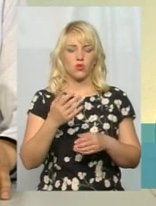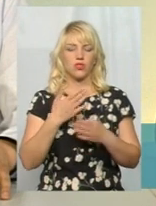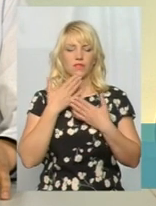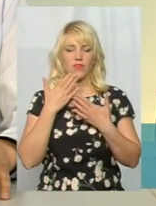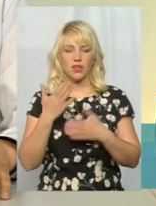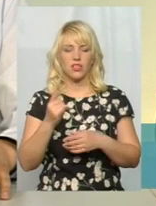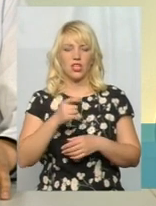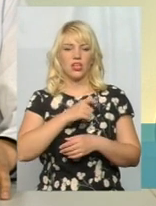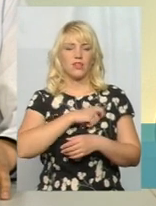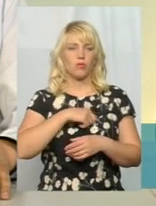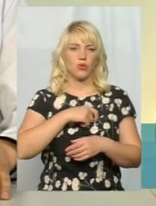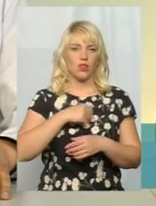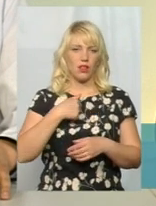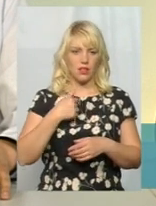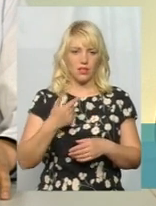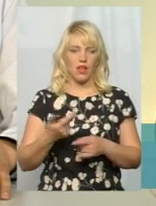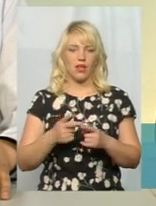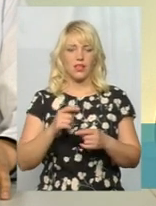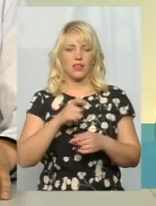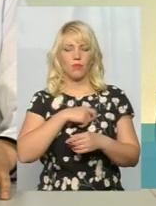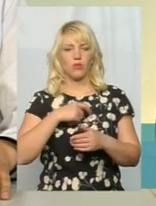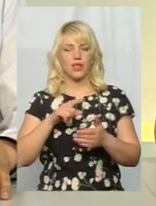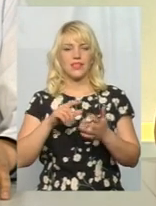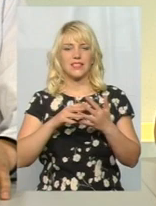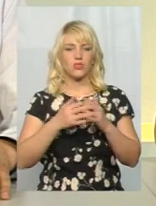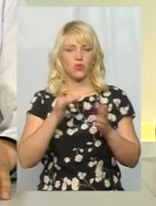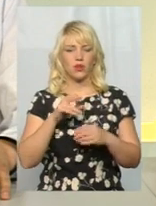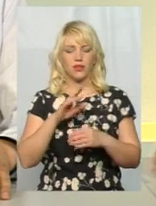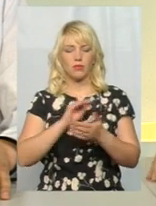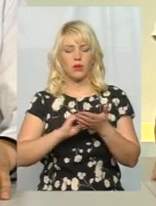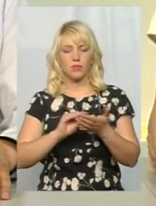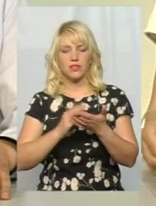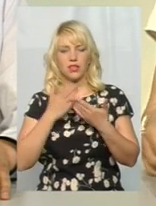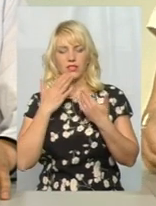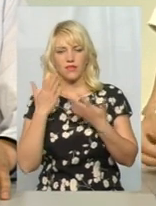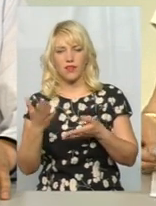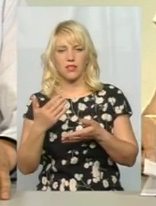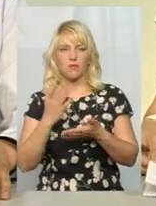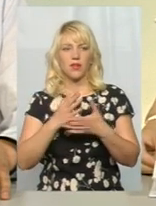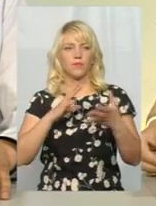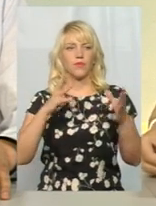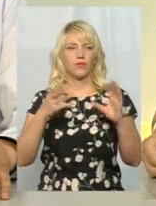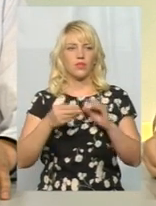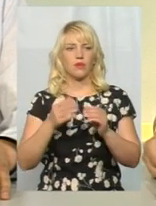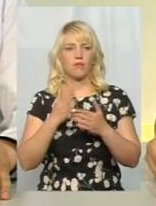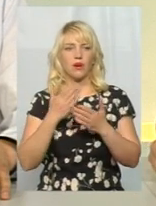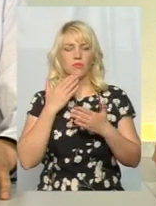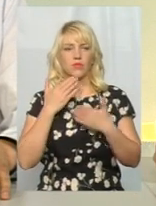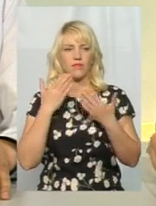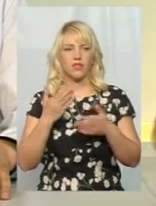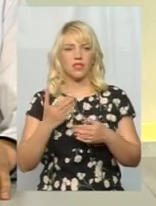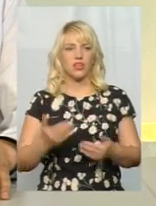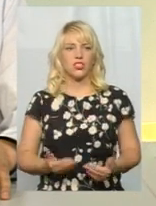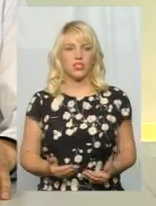жителі села Дружного, депутат міської ради, ми писали ці звернення, ми маємо висновки, ми маємо сьогодні звернення жителів